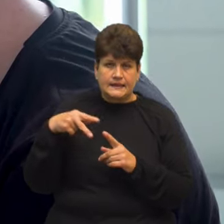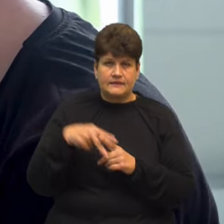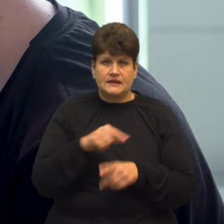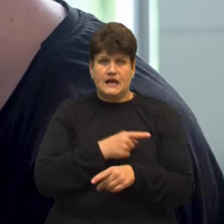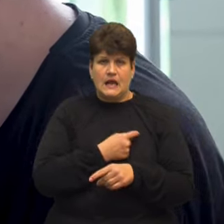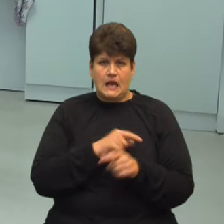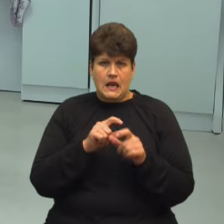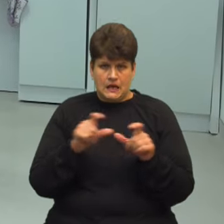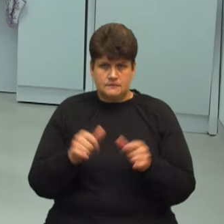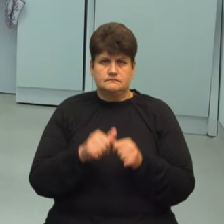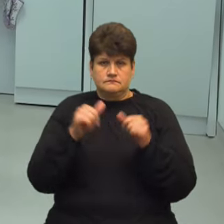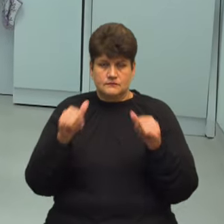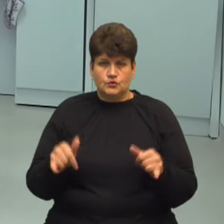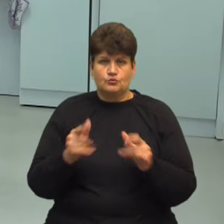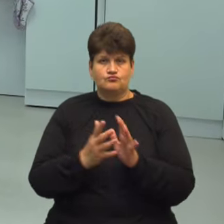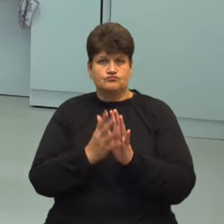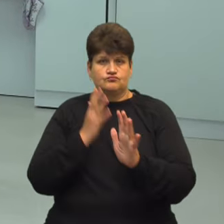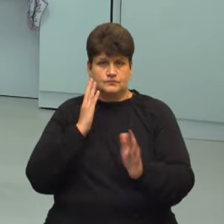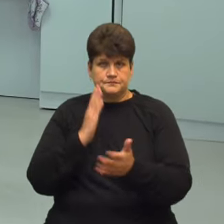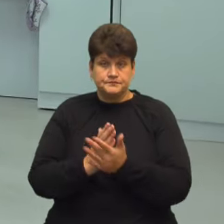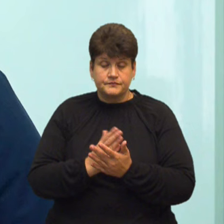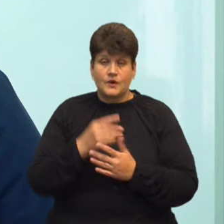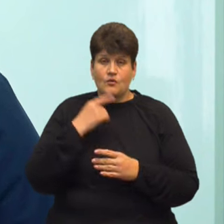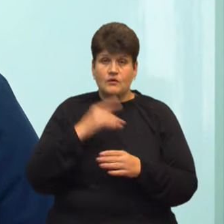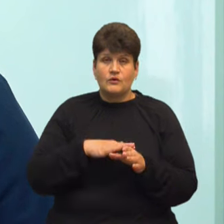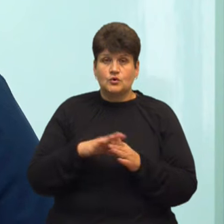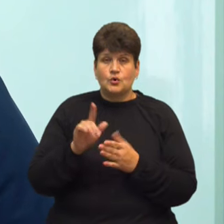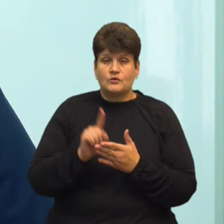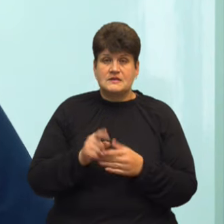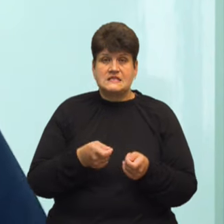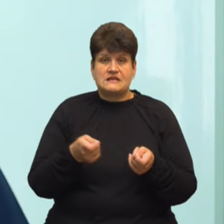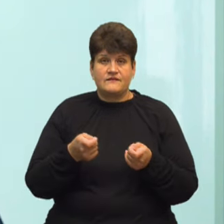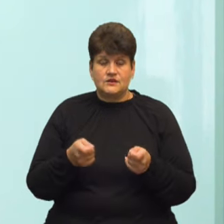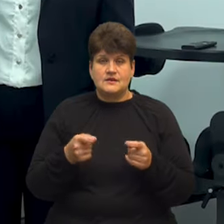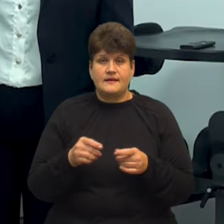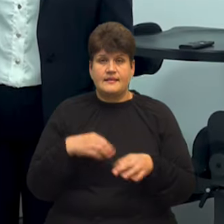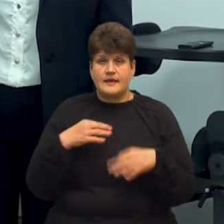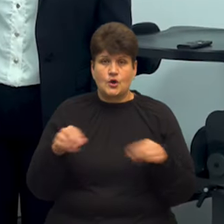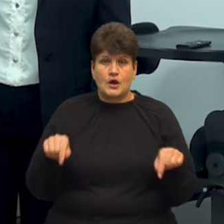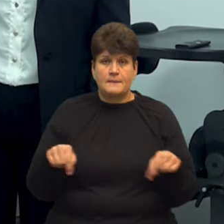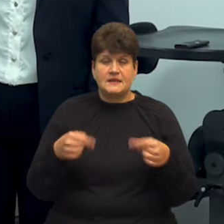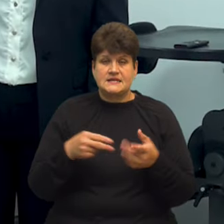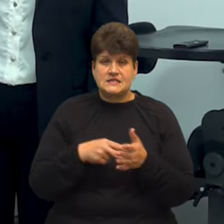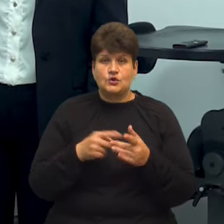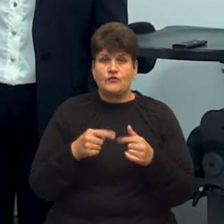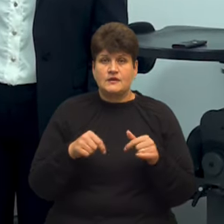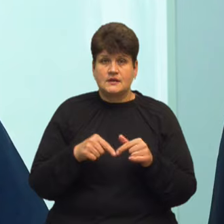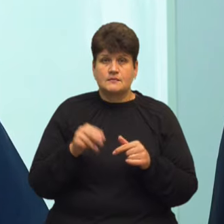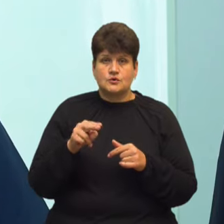зрусло, тому пацієнти в черзі Розповідає виконувач обов'язків завідувача нейро-реабілітаційного відділення Петро Скобляк